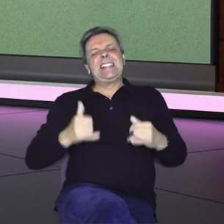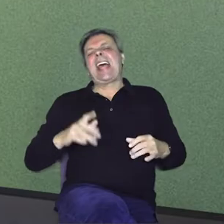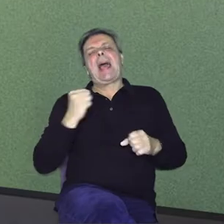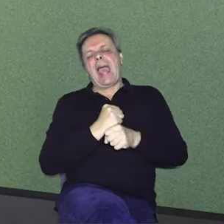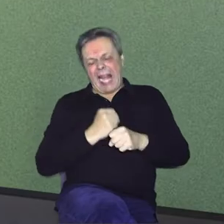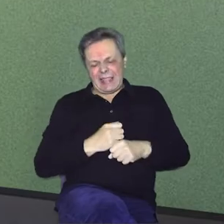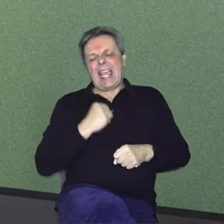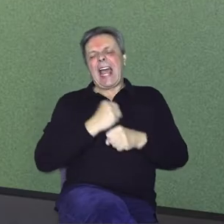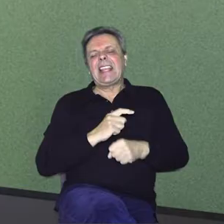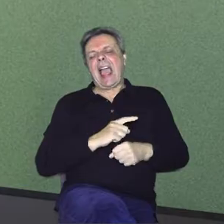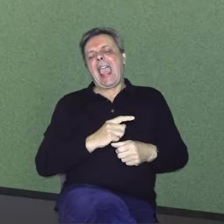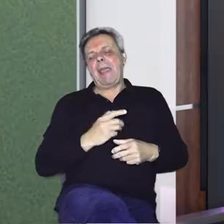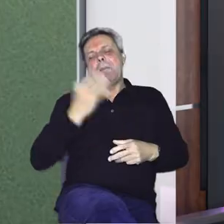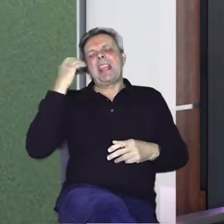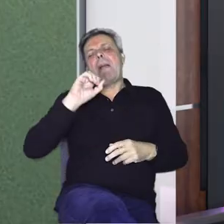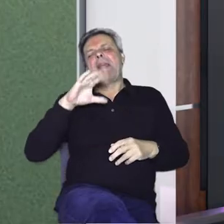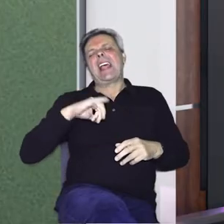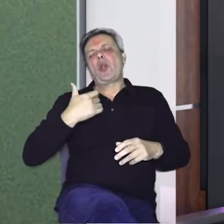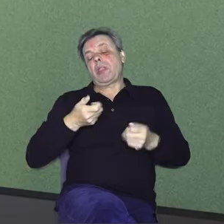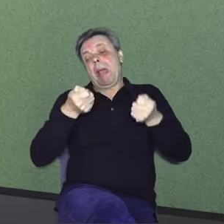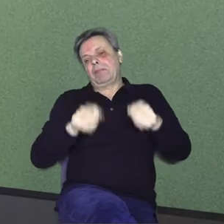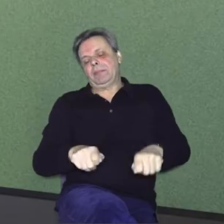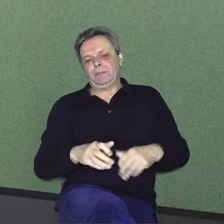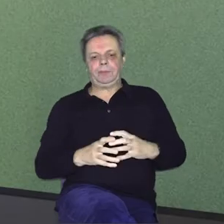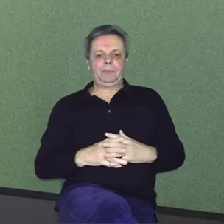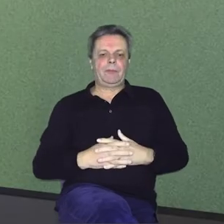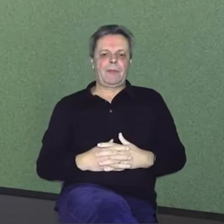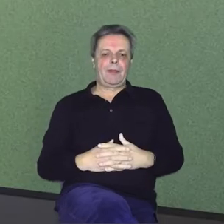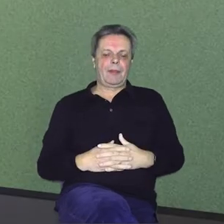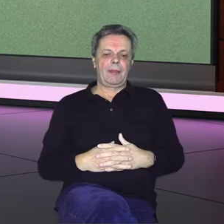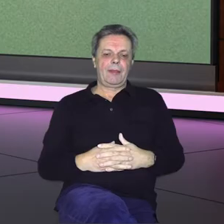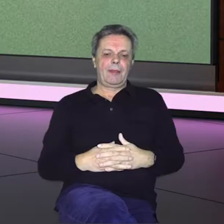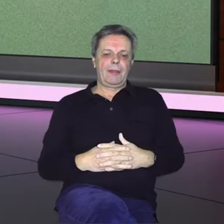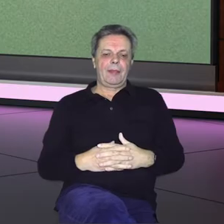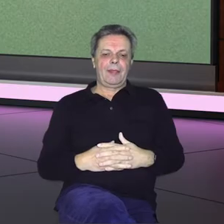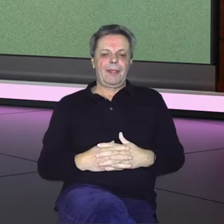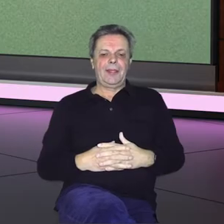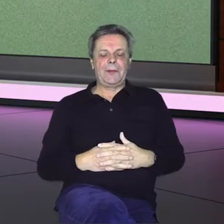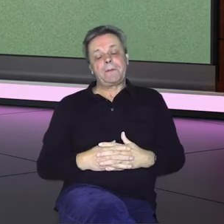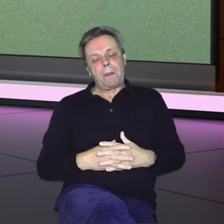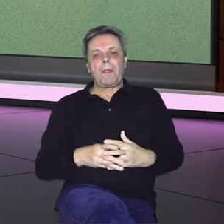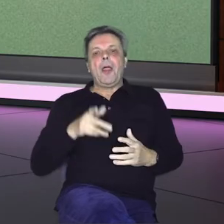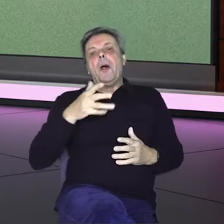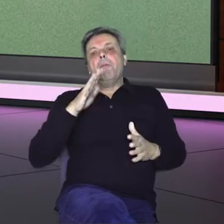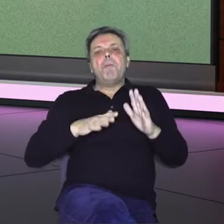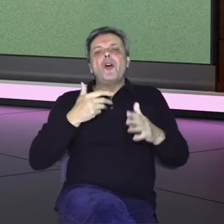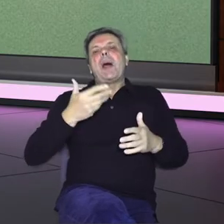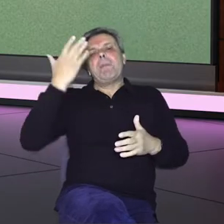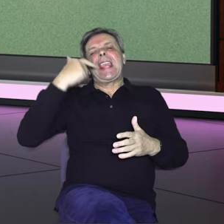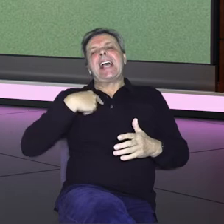godina. Aha, ali odrastao si na njihom vijeku? Jesu, jesu. Aha, tako se postoje lijep. Vrlo moguća tajna za ljepot.